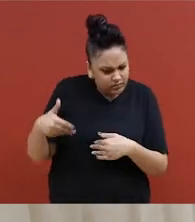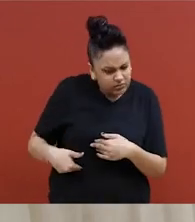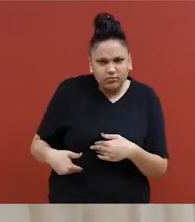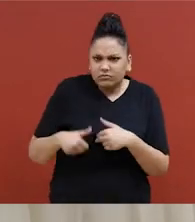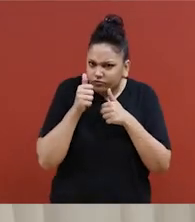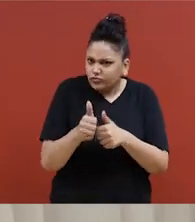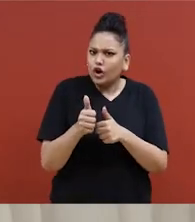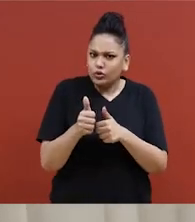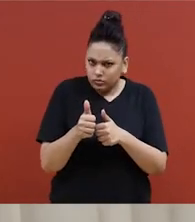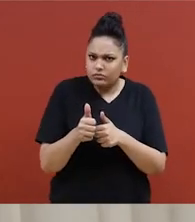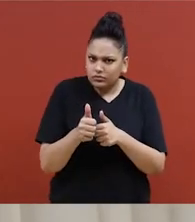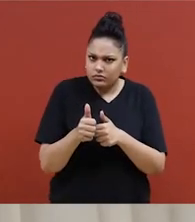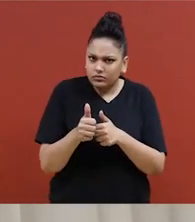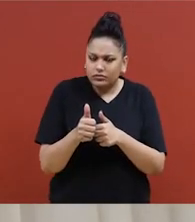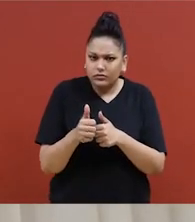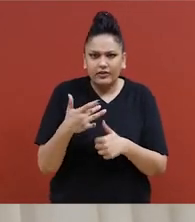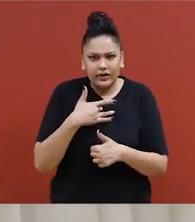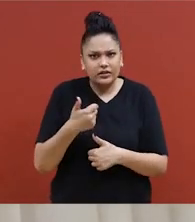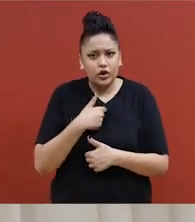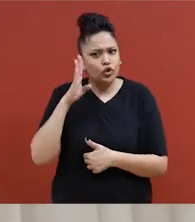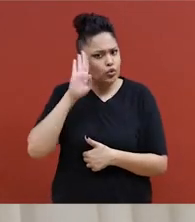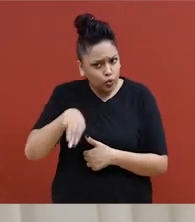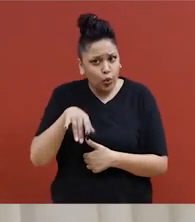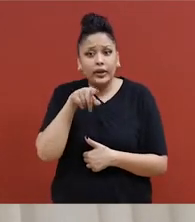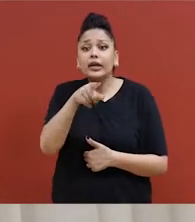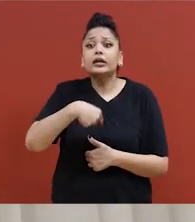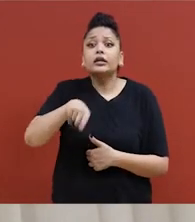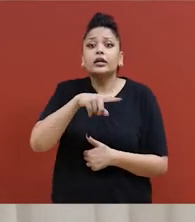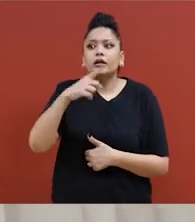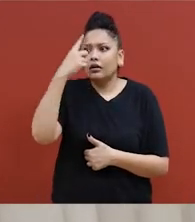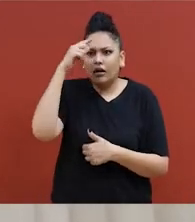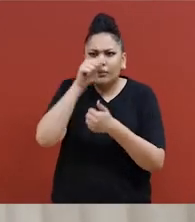et sachez qu'on a été programmées pour rester silencieuses.